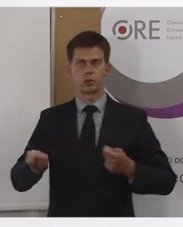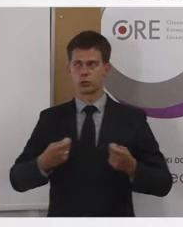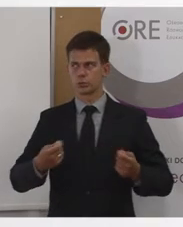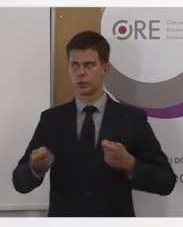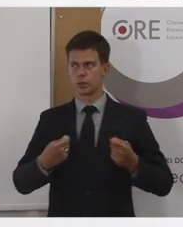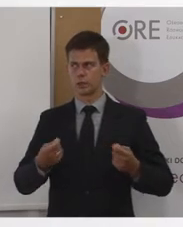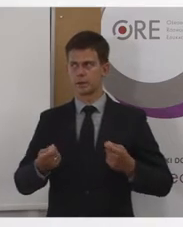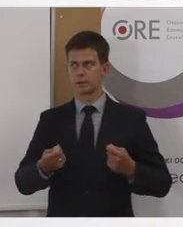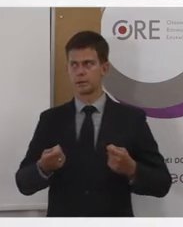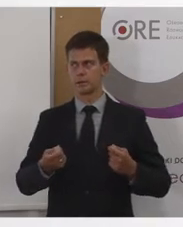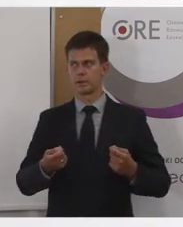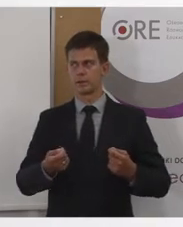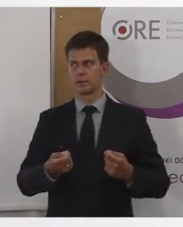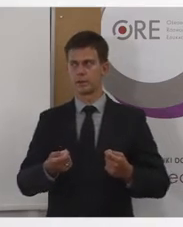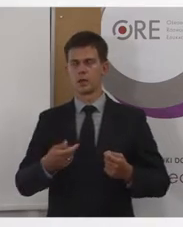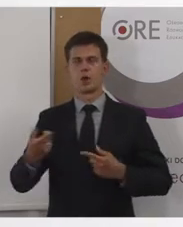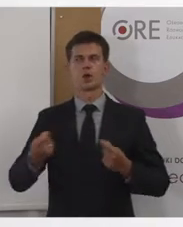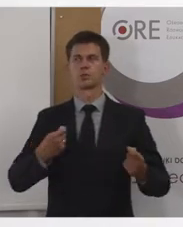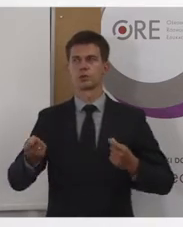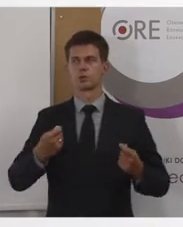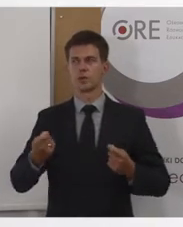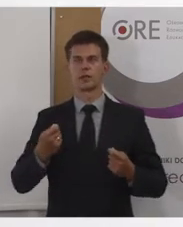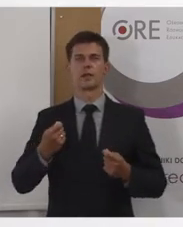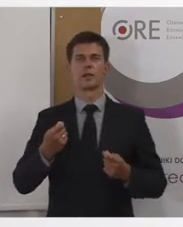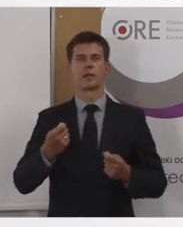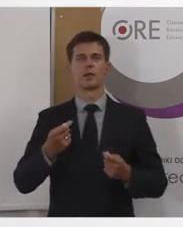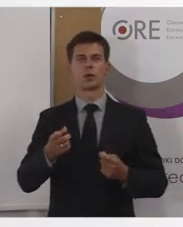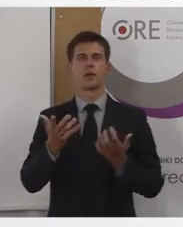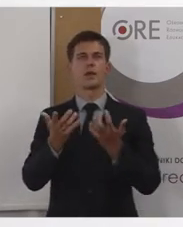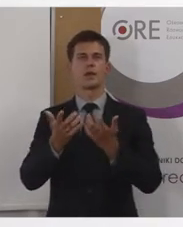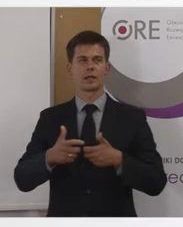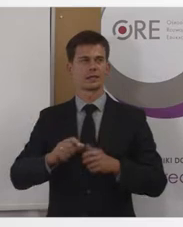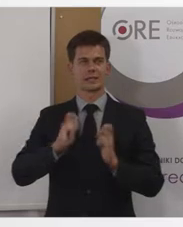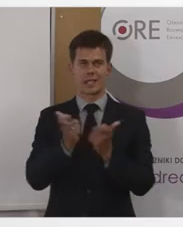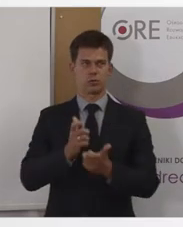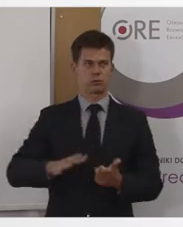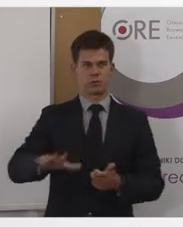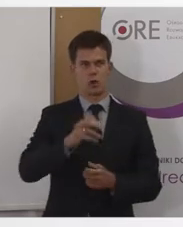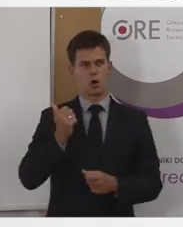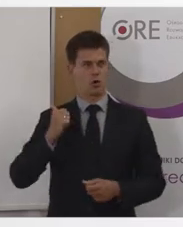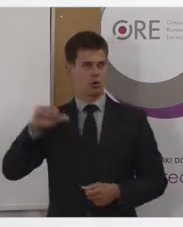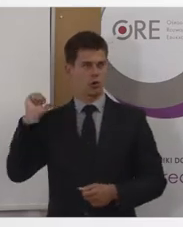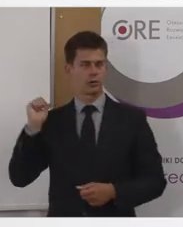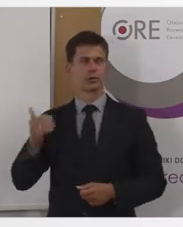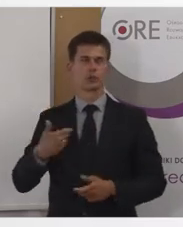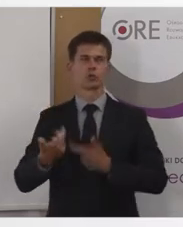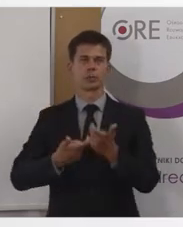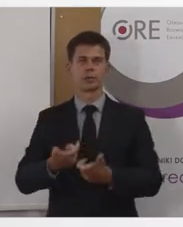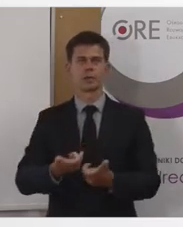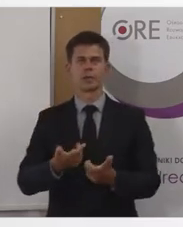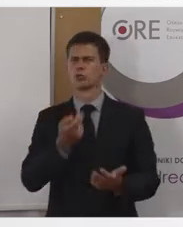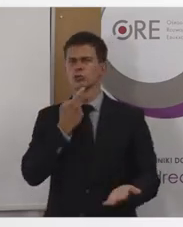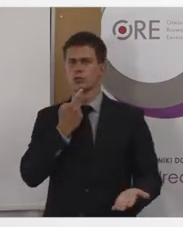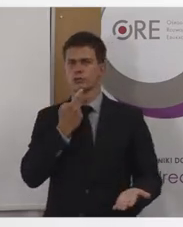jest powołanie się w nim m.in. w rozporządzeniu o krajowych ramach interoperacyjności z ubiegłego roku. Oznacza to tyle, że